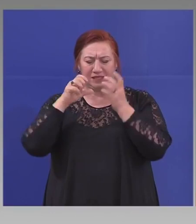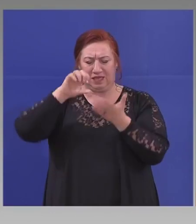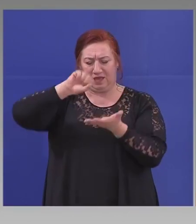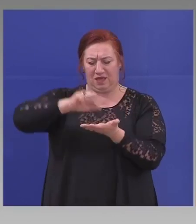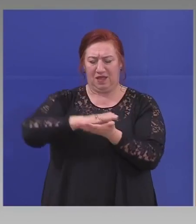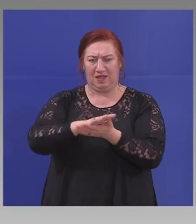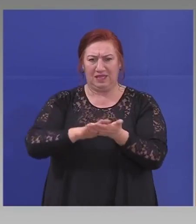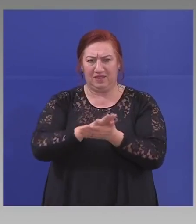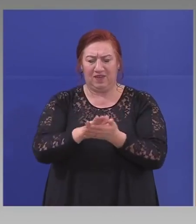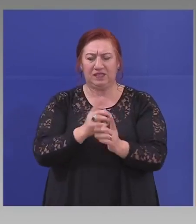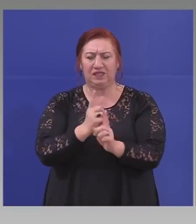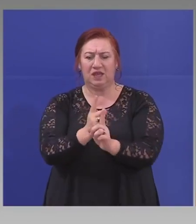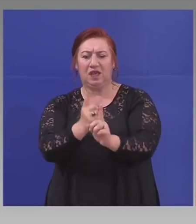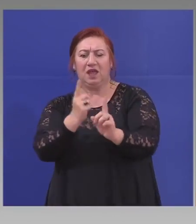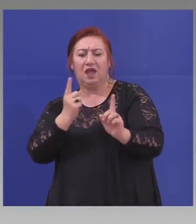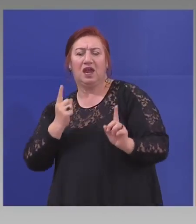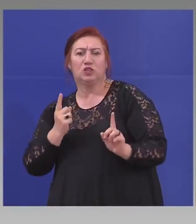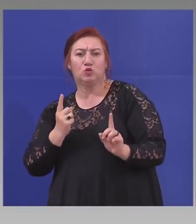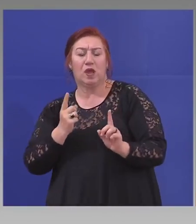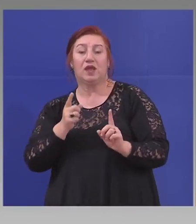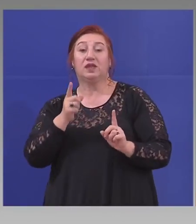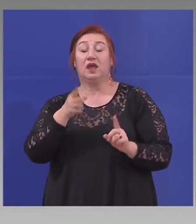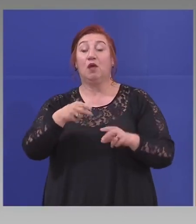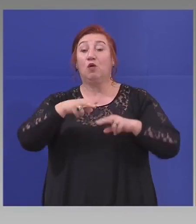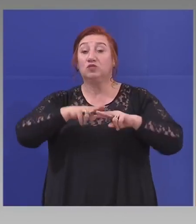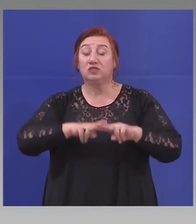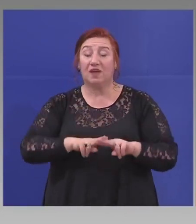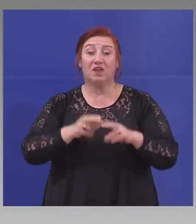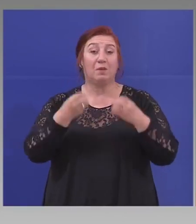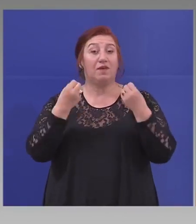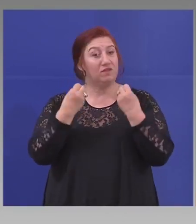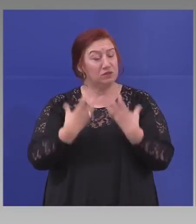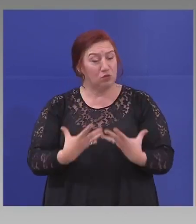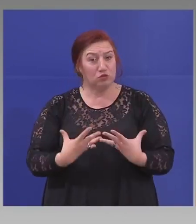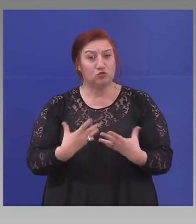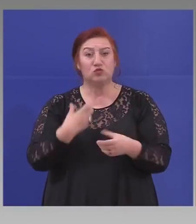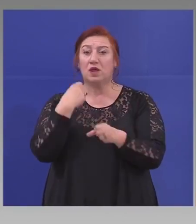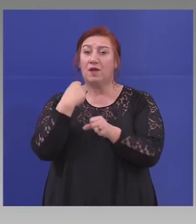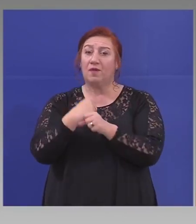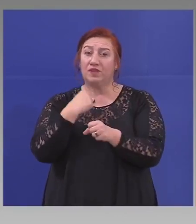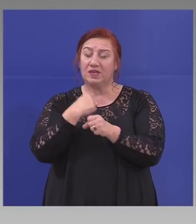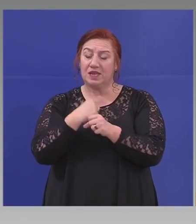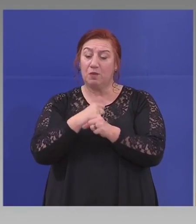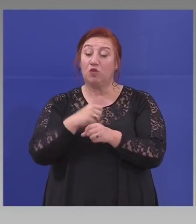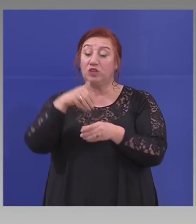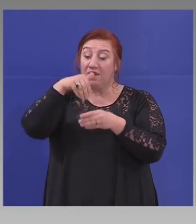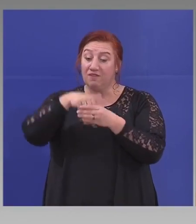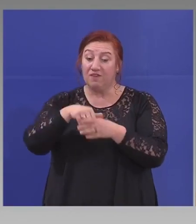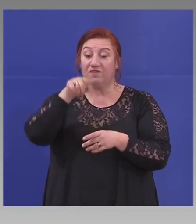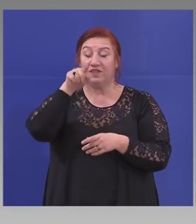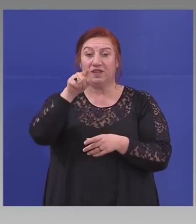разстояние, оставихме възможността да се работи в тези заводи.